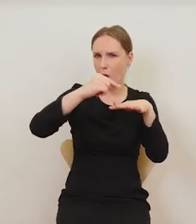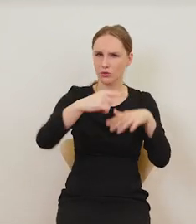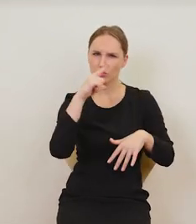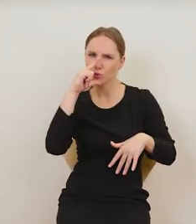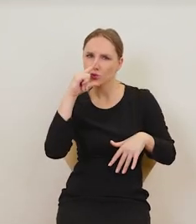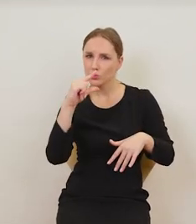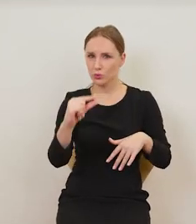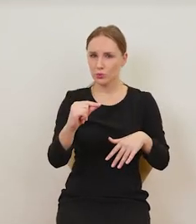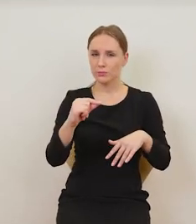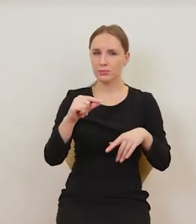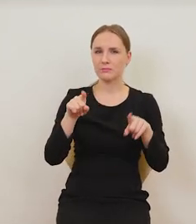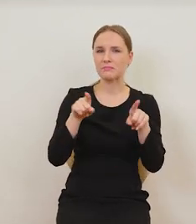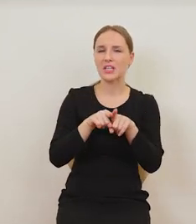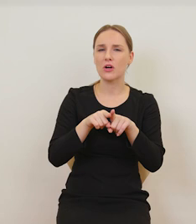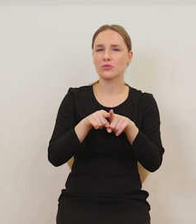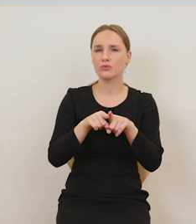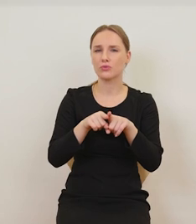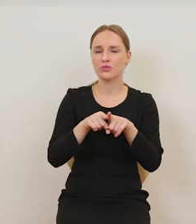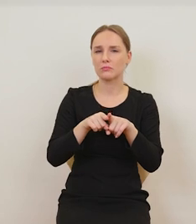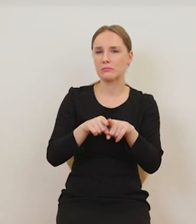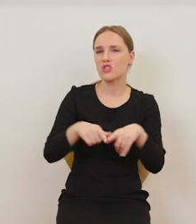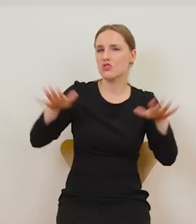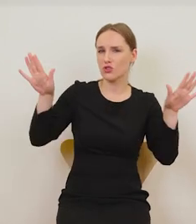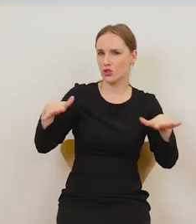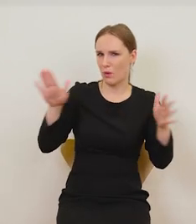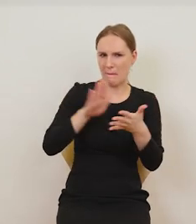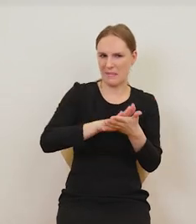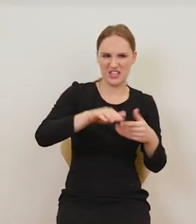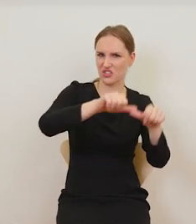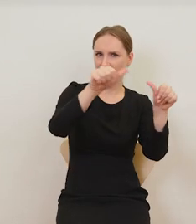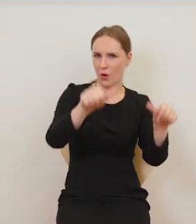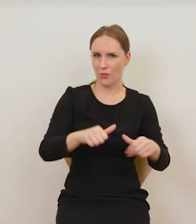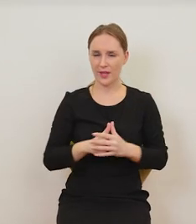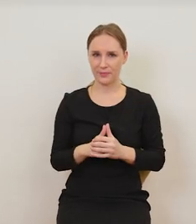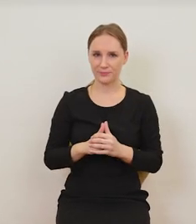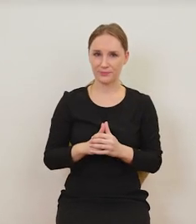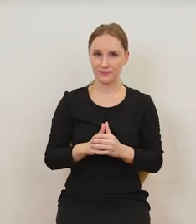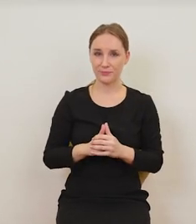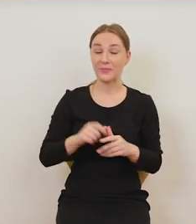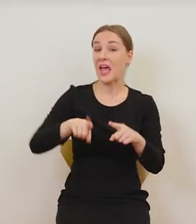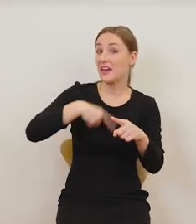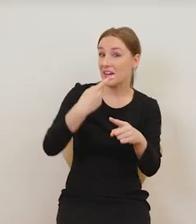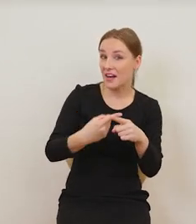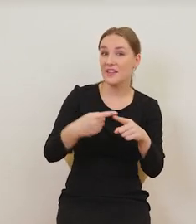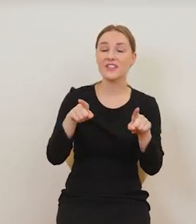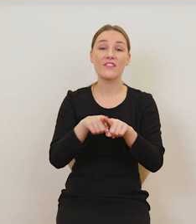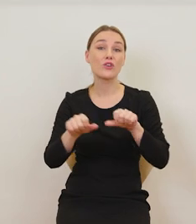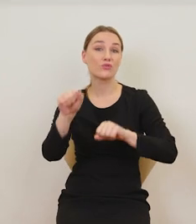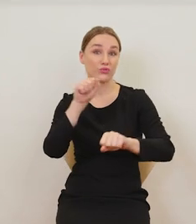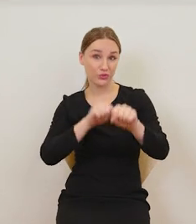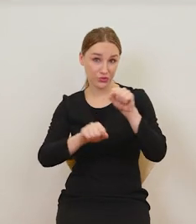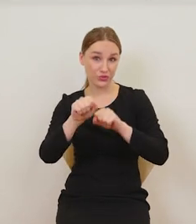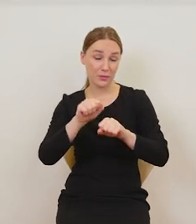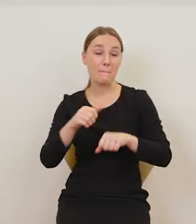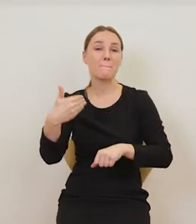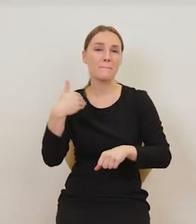dziobami i trochę takimi bezkształtnymi skrzydłami. Grecy, Rzymianie wykorzystywali już